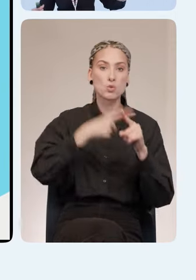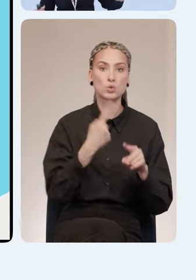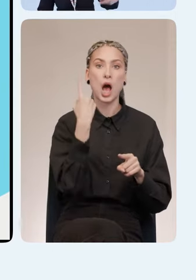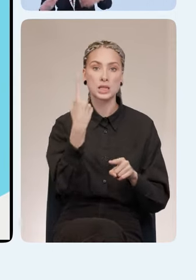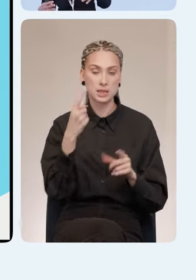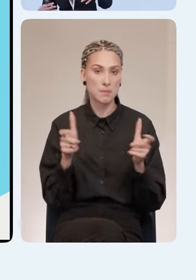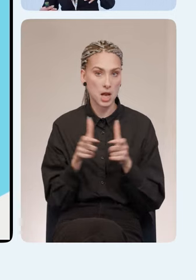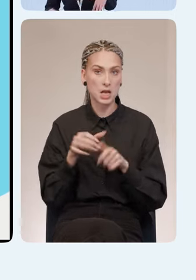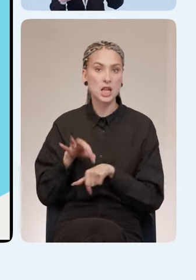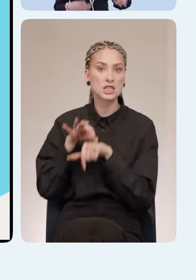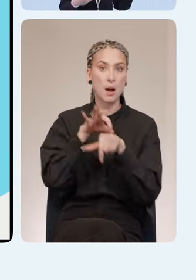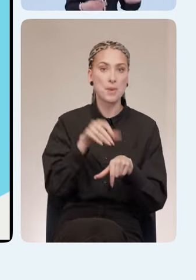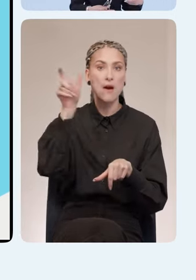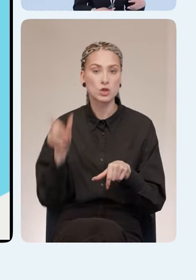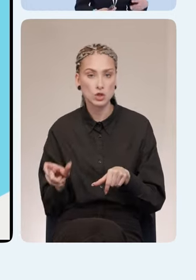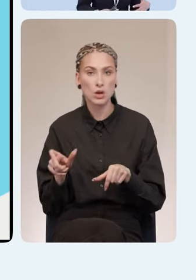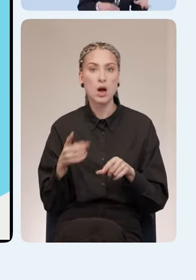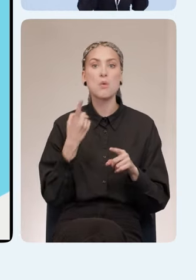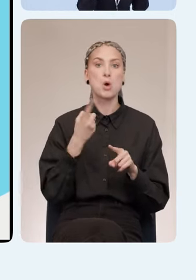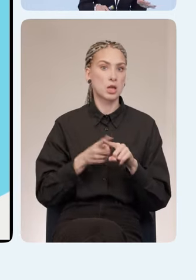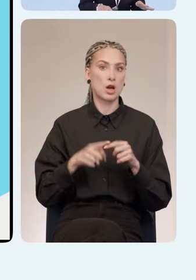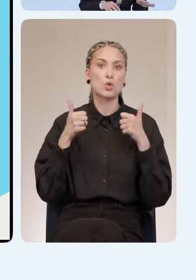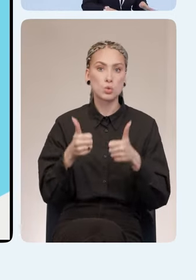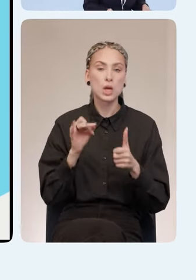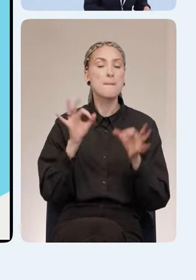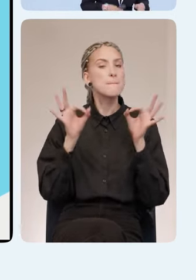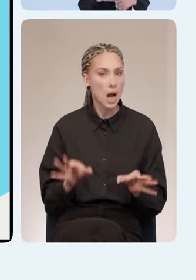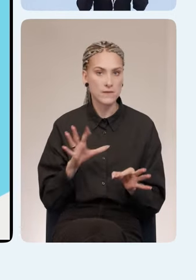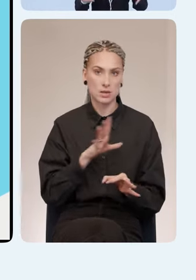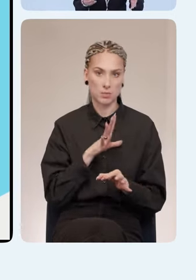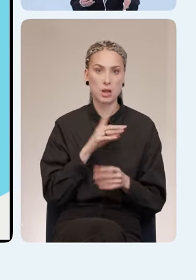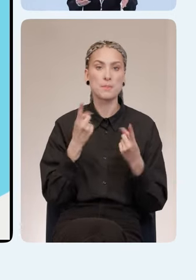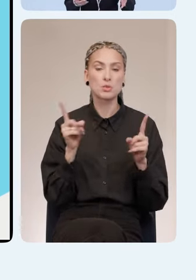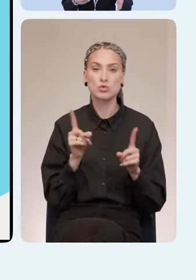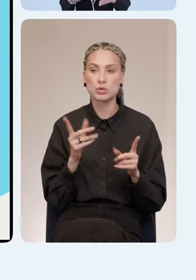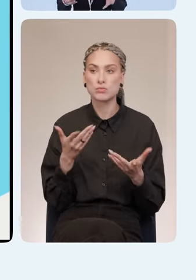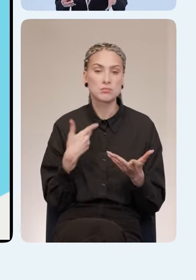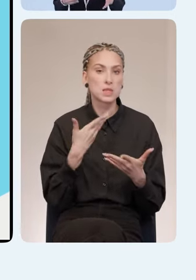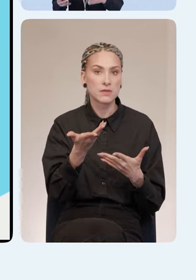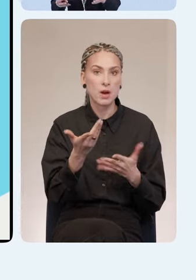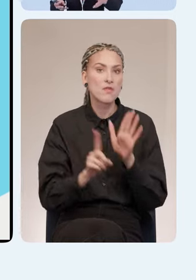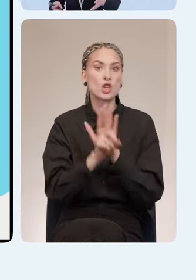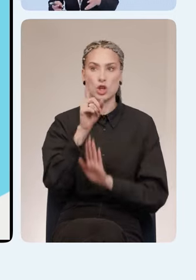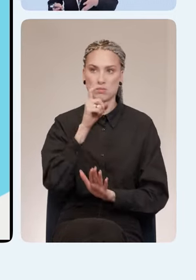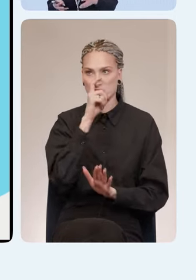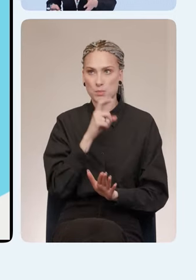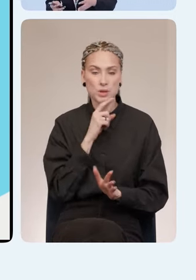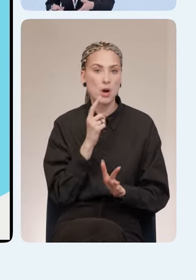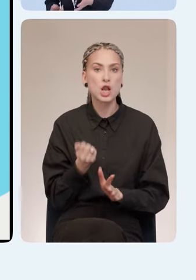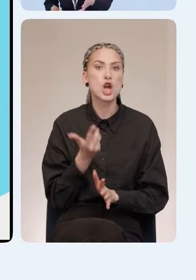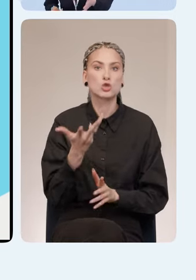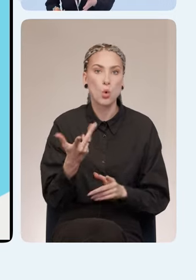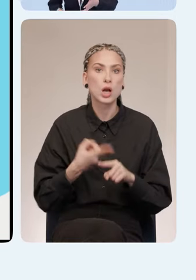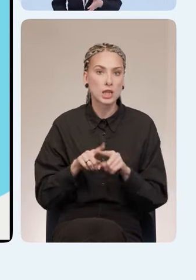для сопровождающего. Дальше скажу, почему это очень круто и было правильно сделано. Мы сами даже вначале не понимали, насколько это